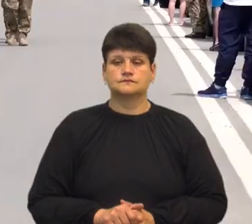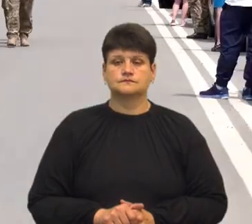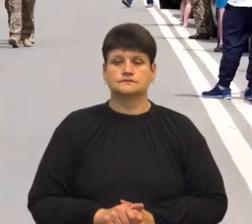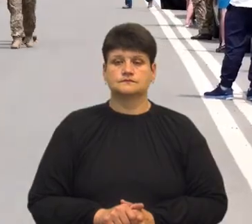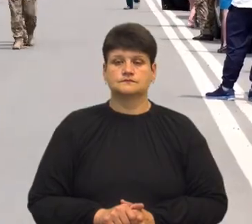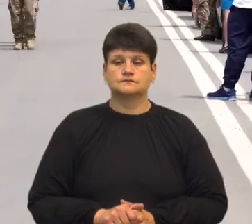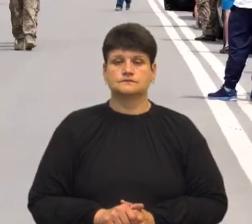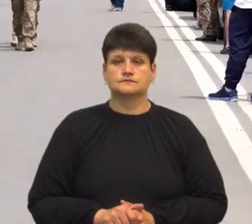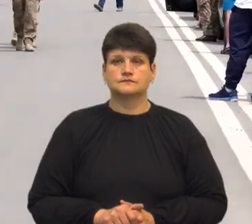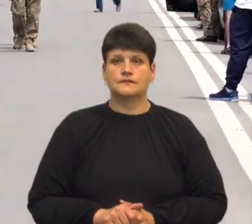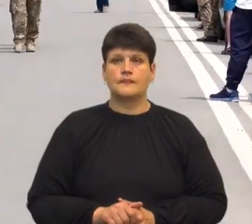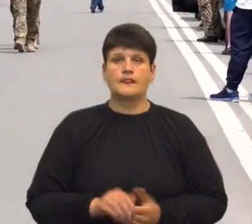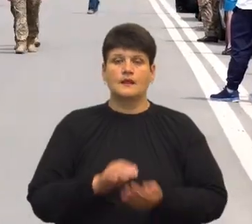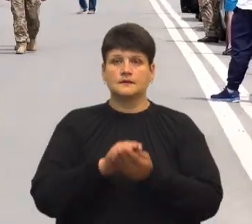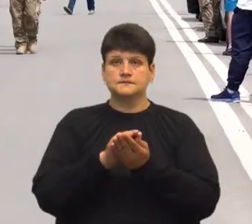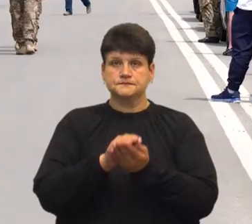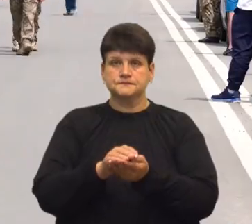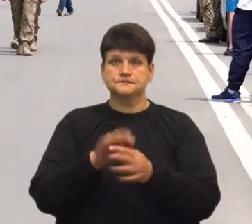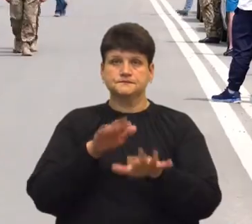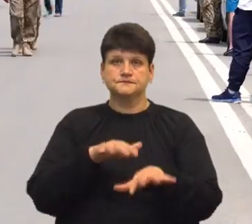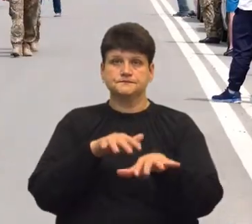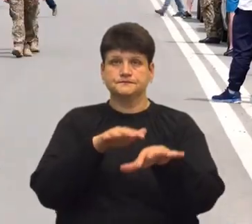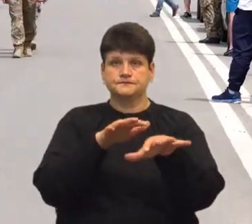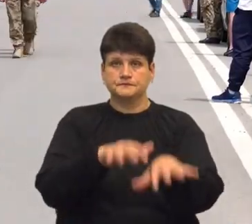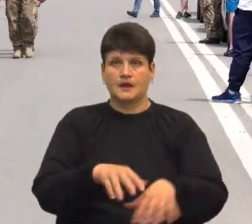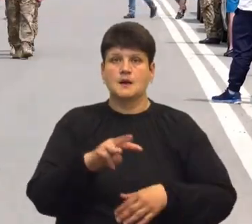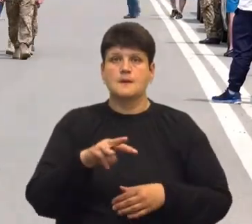Траурна колона прямує на Миколинецьке кладовище.